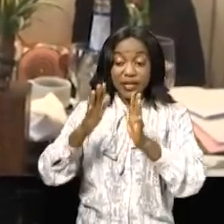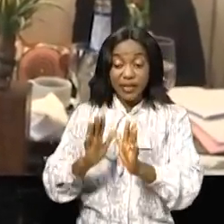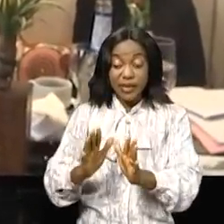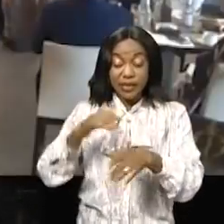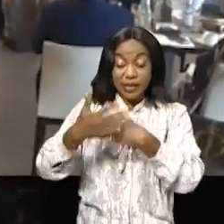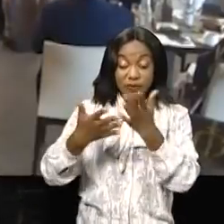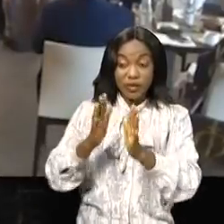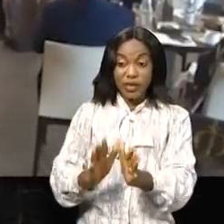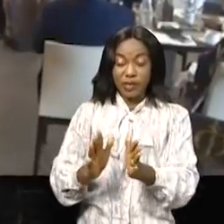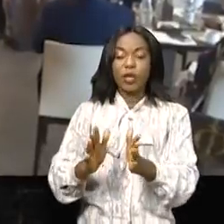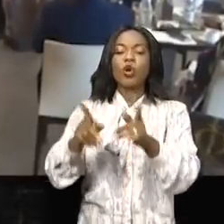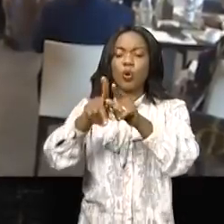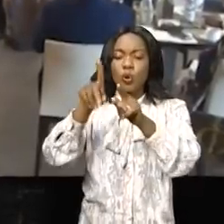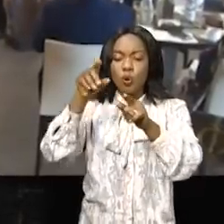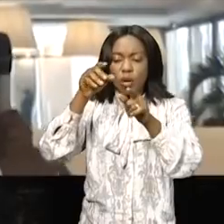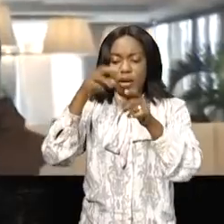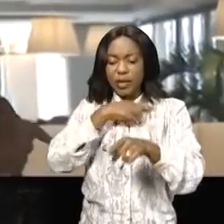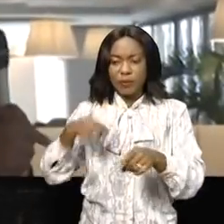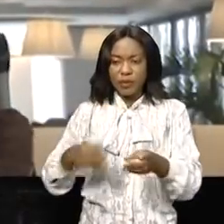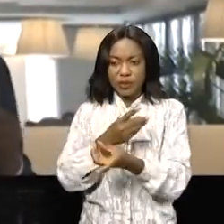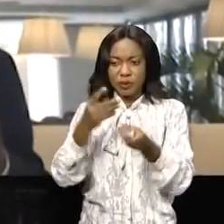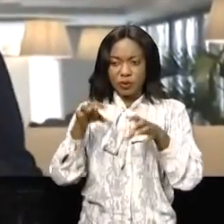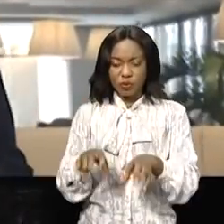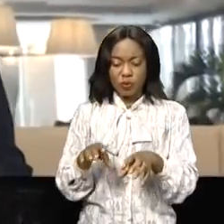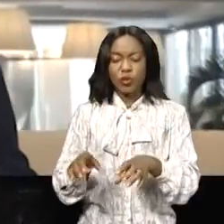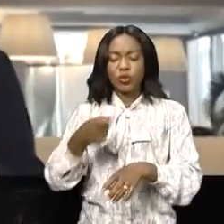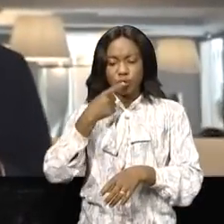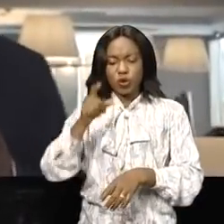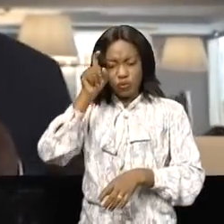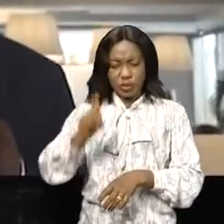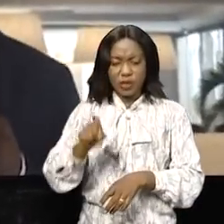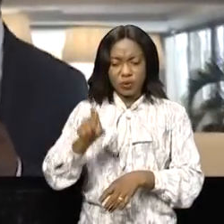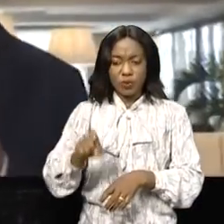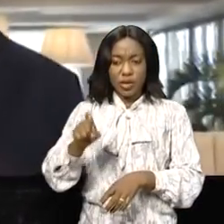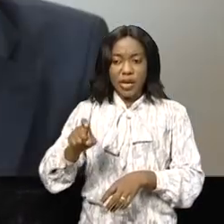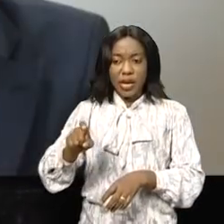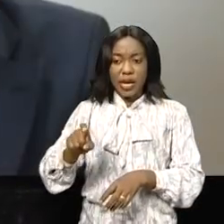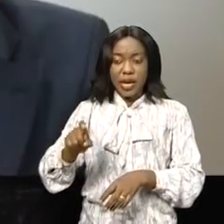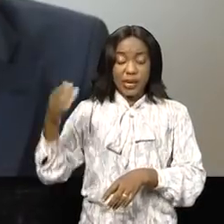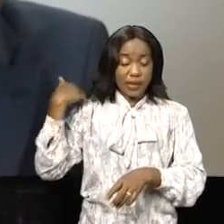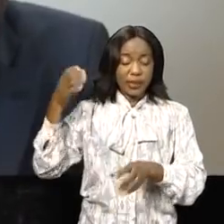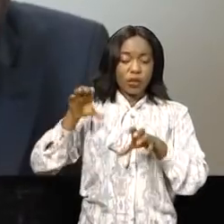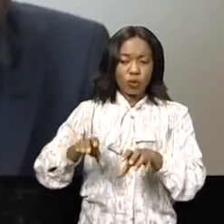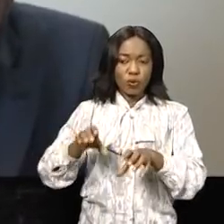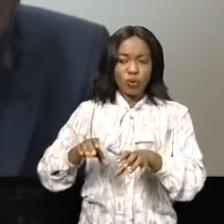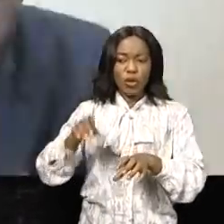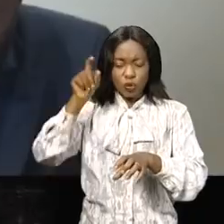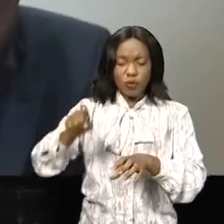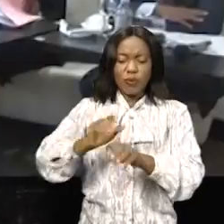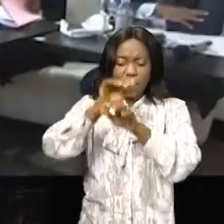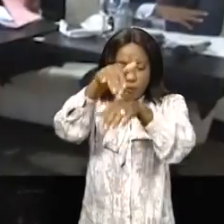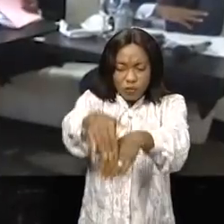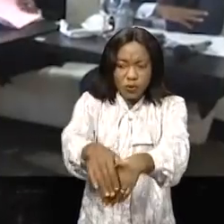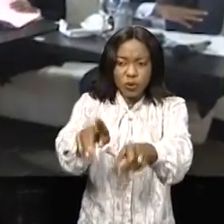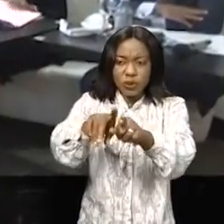Les participants ont plaidé pour l'accompagnement de l'État congolais. L'informel ne favorisant pas l'économie du pays, le chairman de la